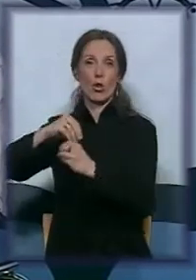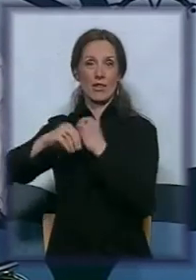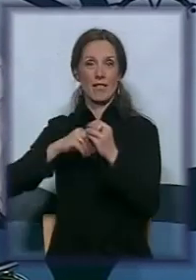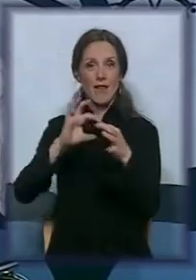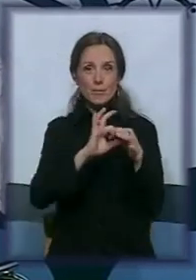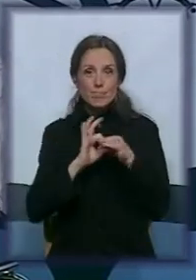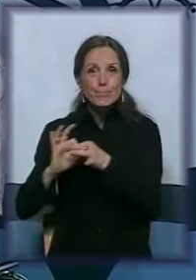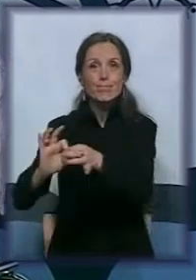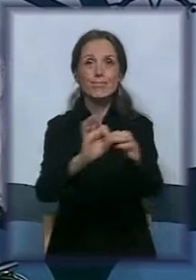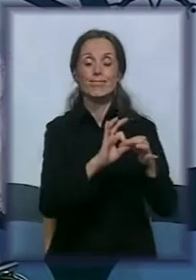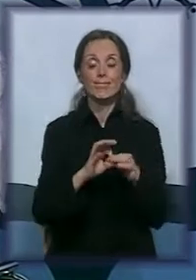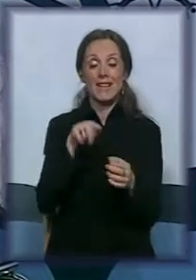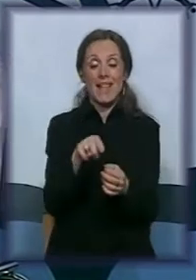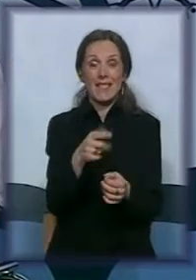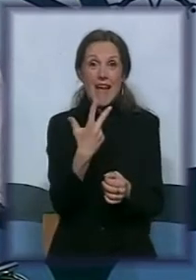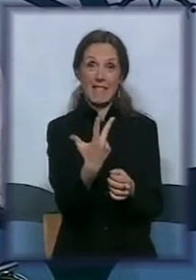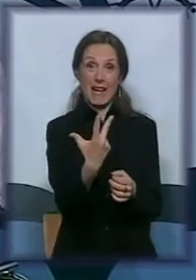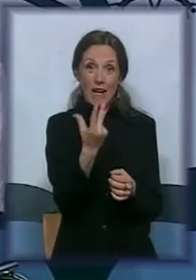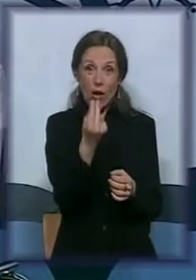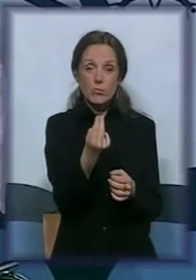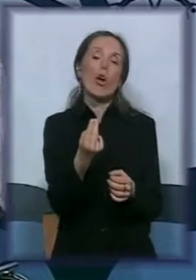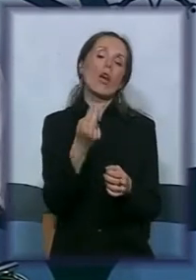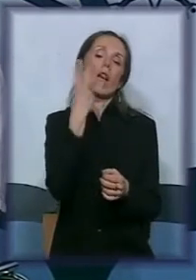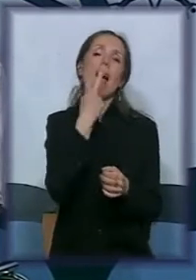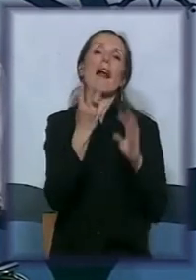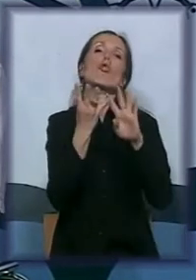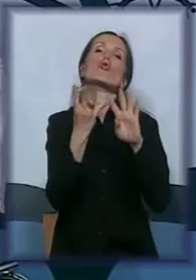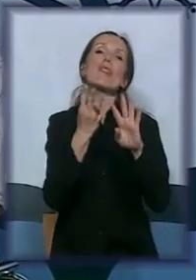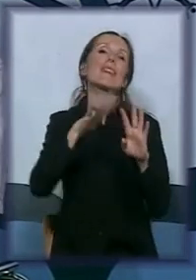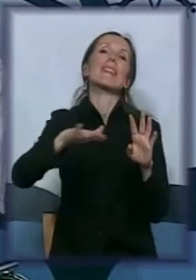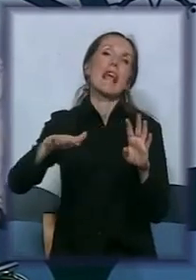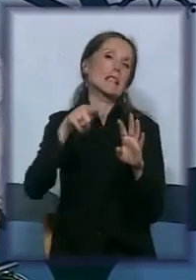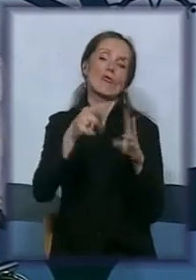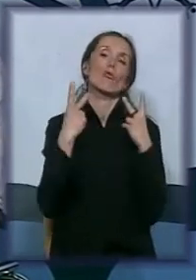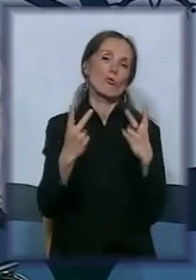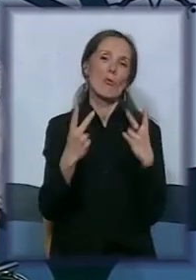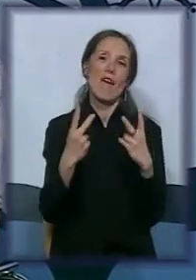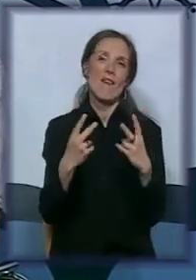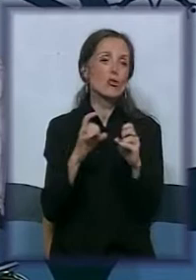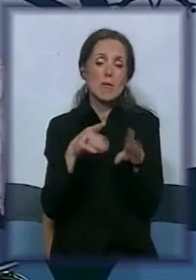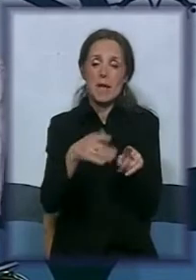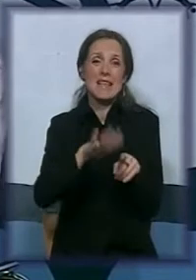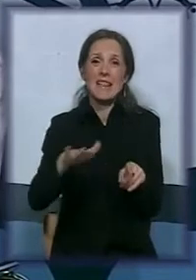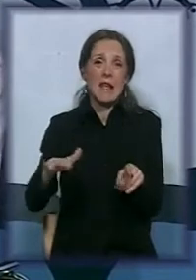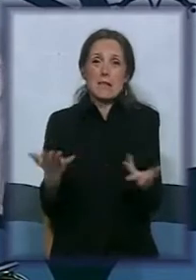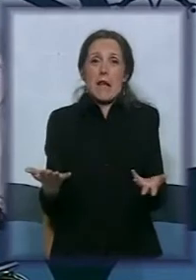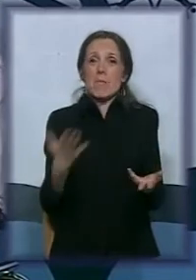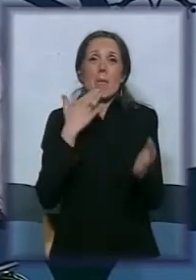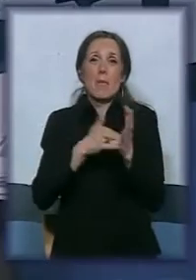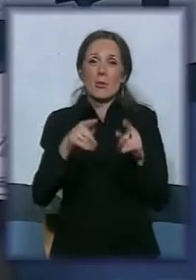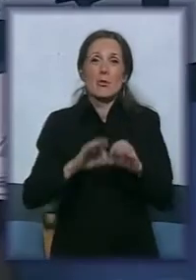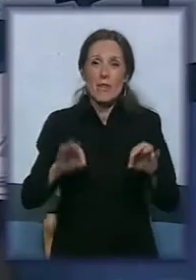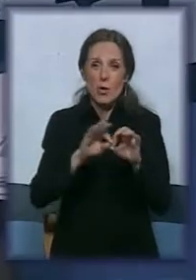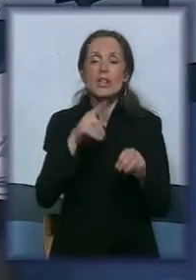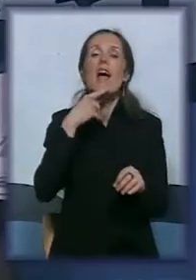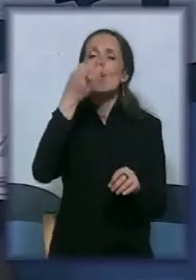prosto taj neki trio i naravno dece kao četvrti, kao je najbitniji faktor, tako zbog koga ovaj projekat i postoji. Nešto sam drugo